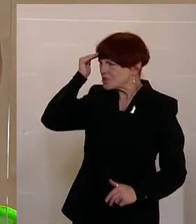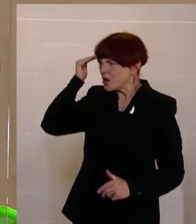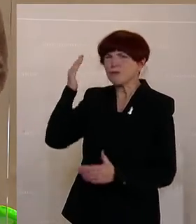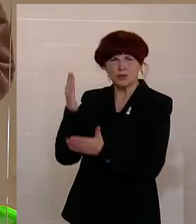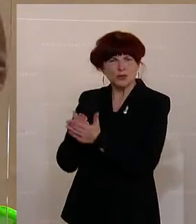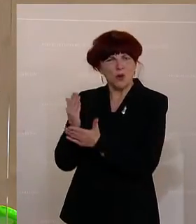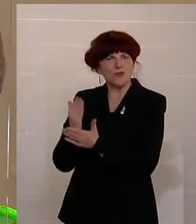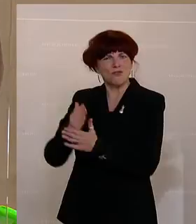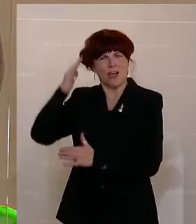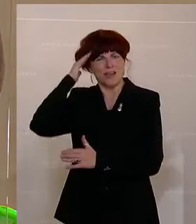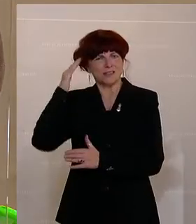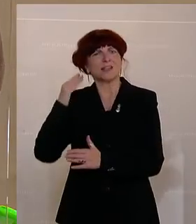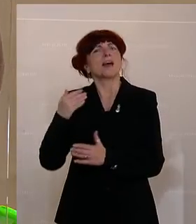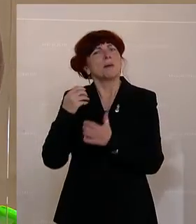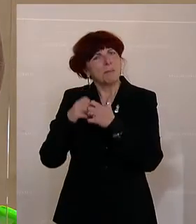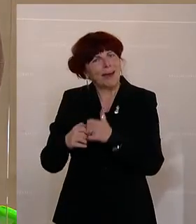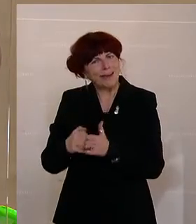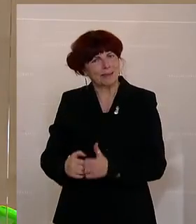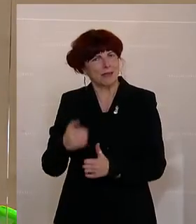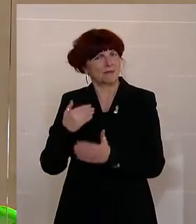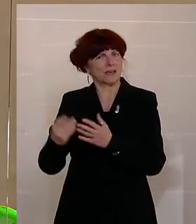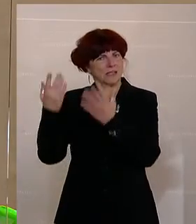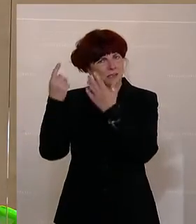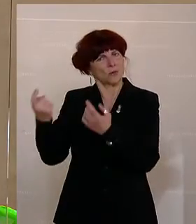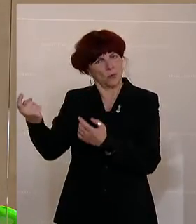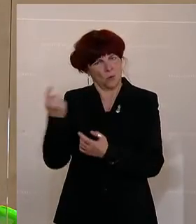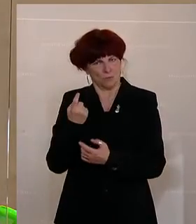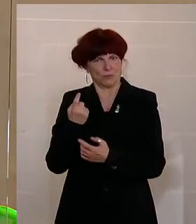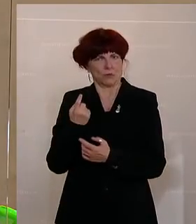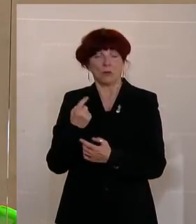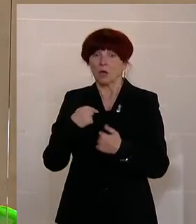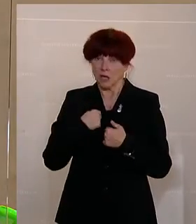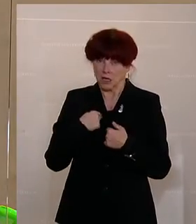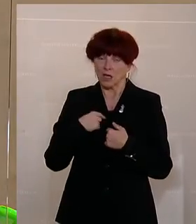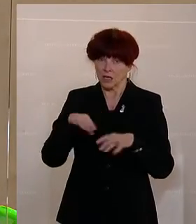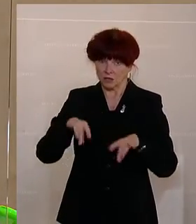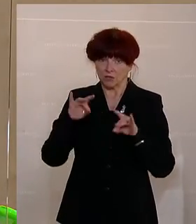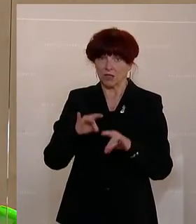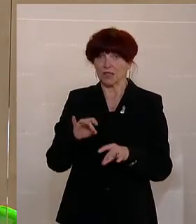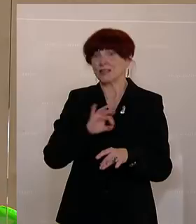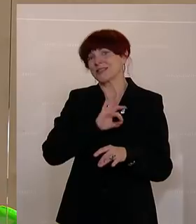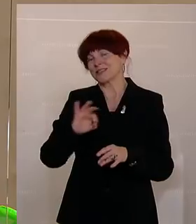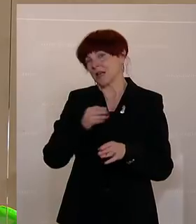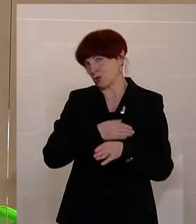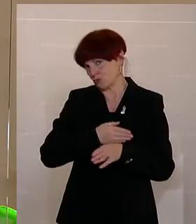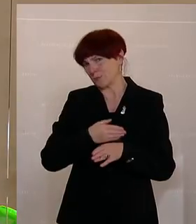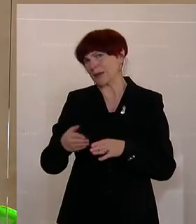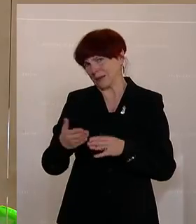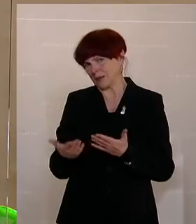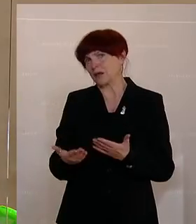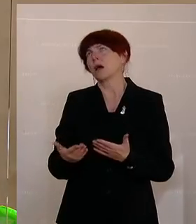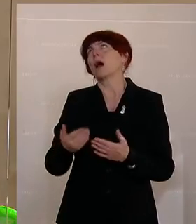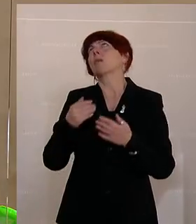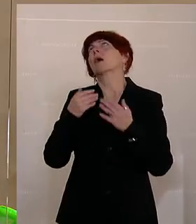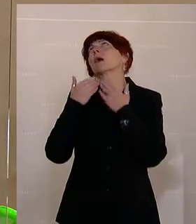was kommen wird. Und ich empfinde es als sehr spät, aber es ist zum Glück doch passiert, dass sich Salzburg und